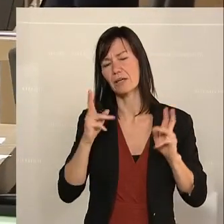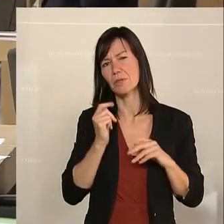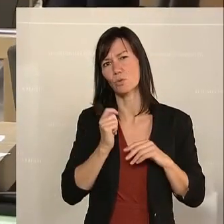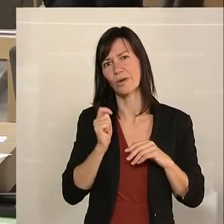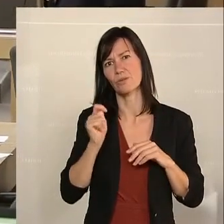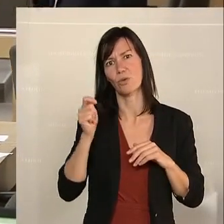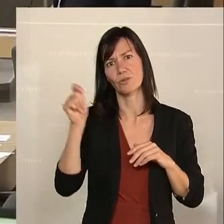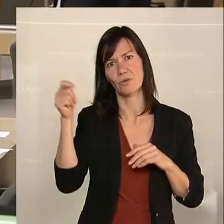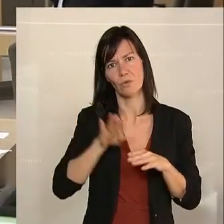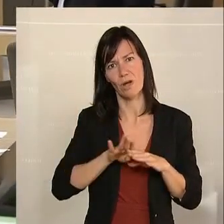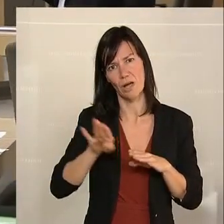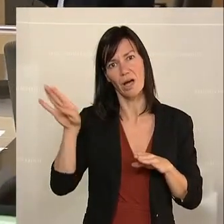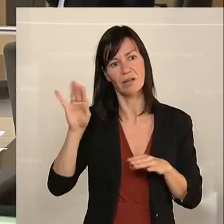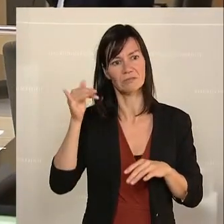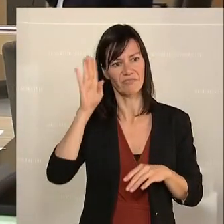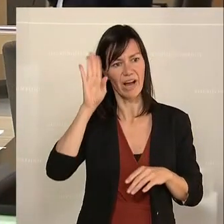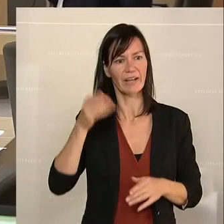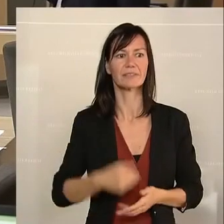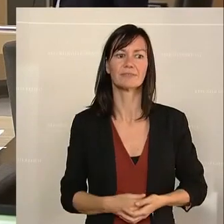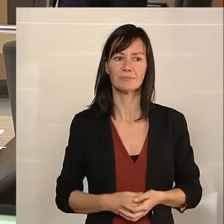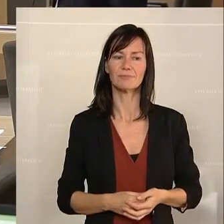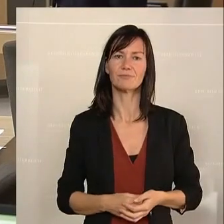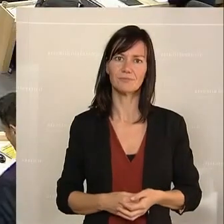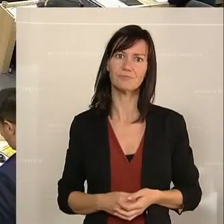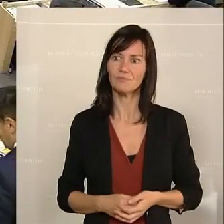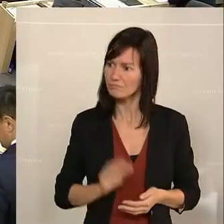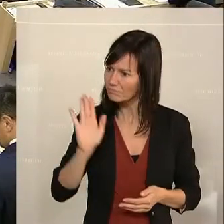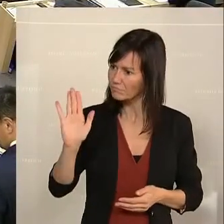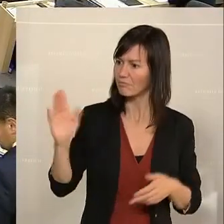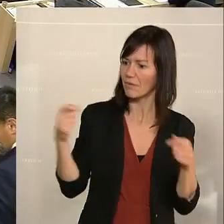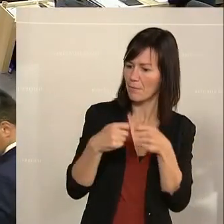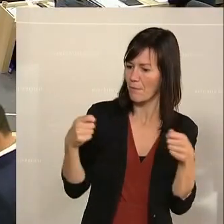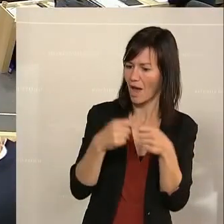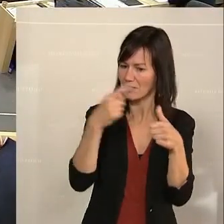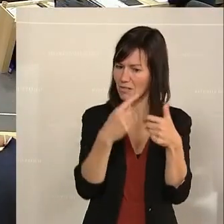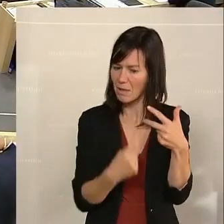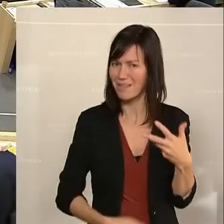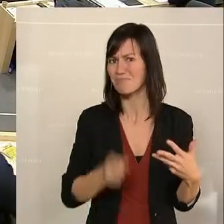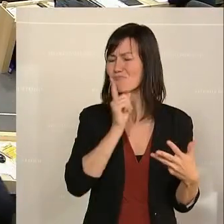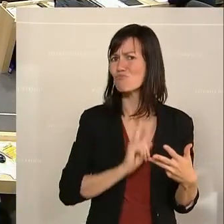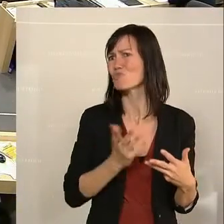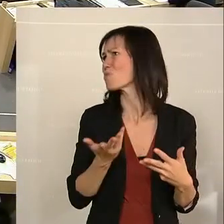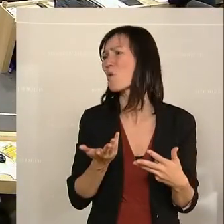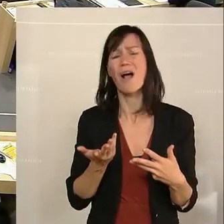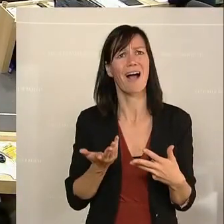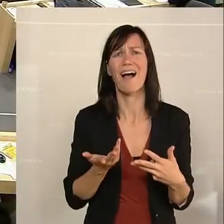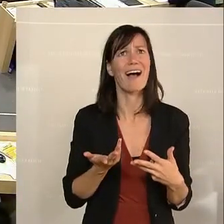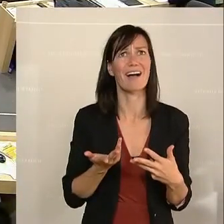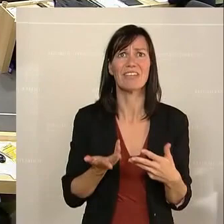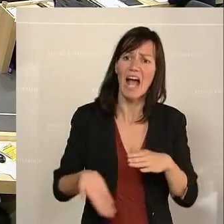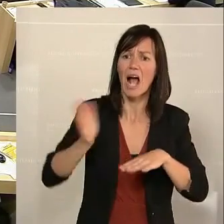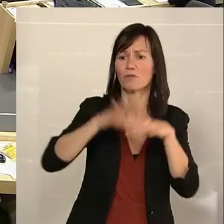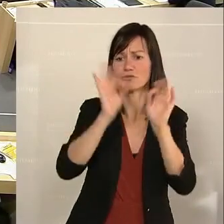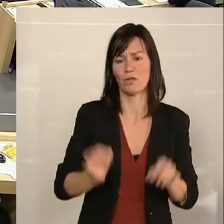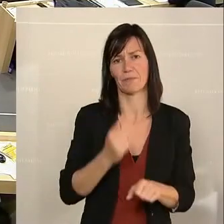Sie ganz genau. Sie wissen auch, dass Ihre Maßnahmen in Wahrheit nur Öl ins Feuer waren. Und dass uns das Ganze teuer zu stehen gekommen ist.